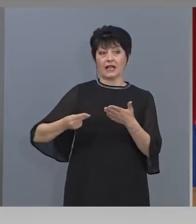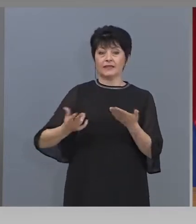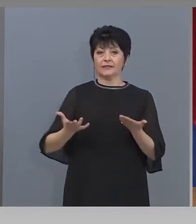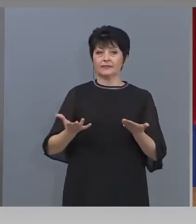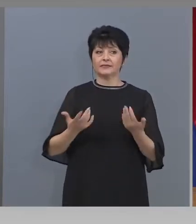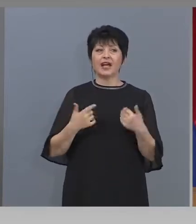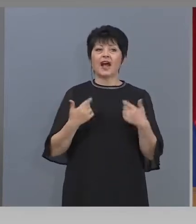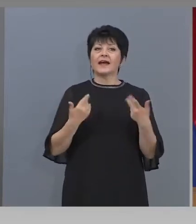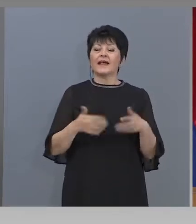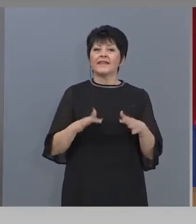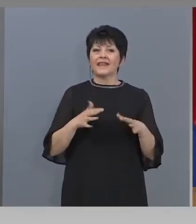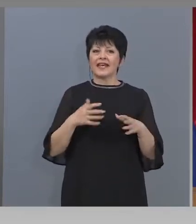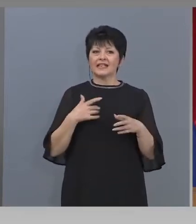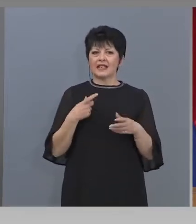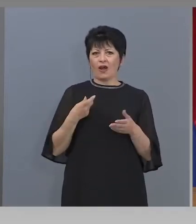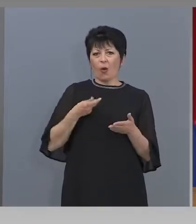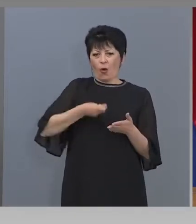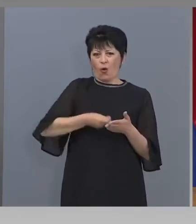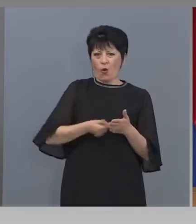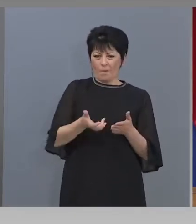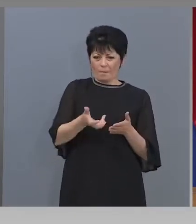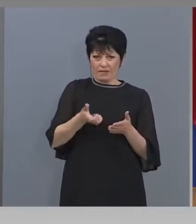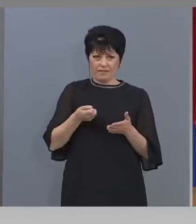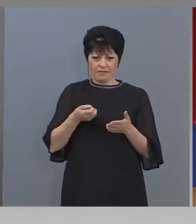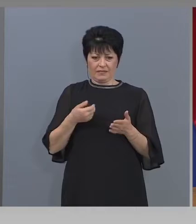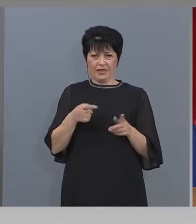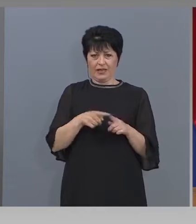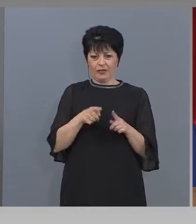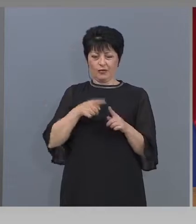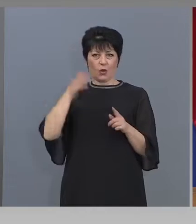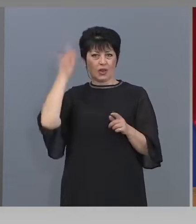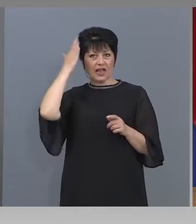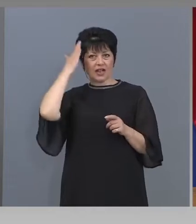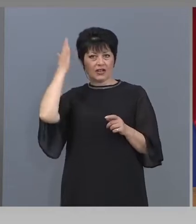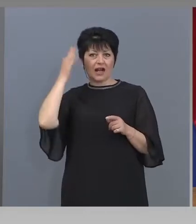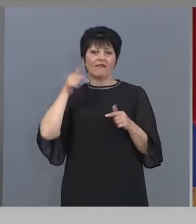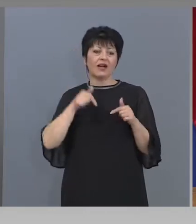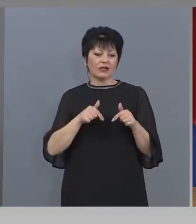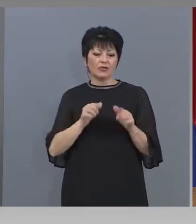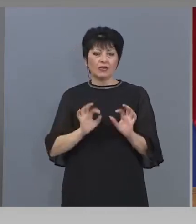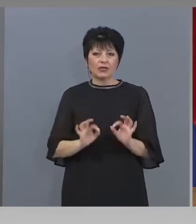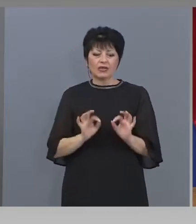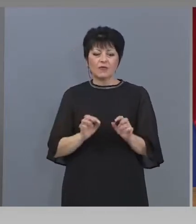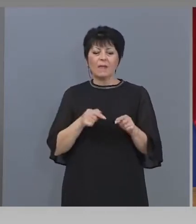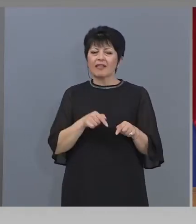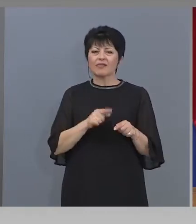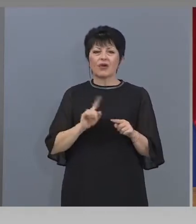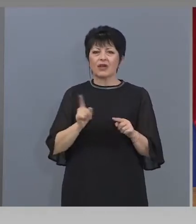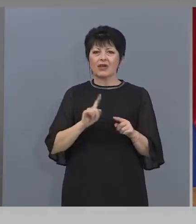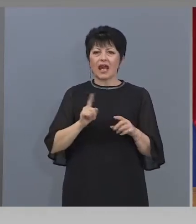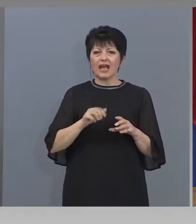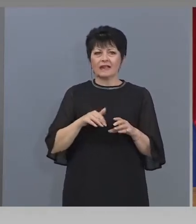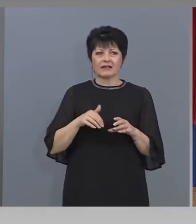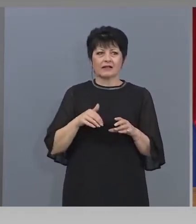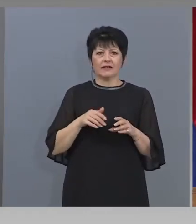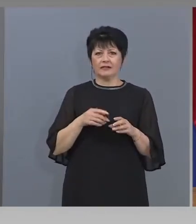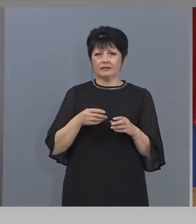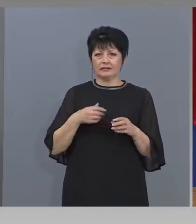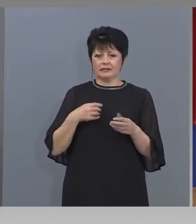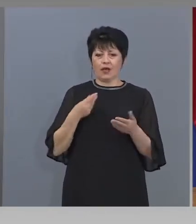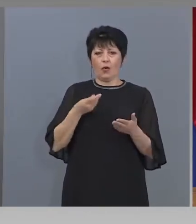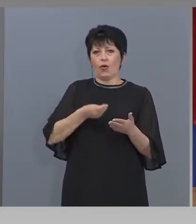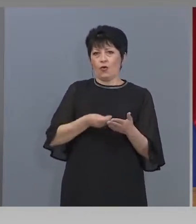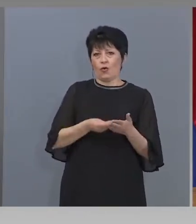Не иска да го откупим като държава, поне към този момент не декларира такъв интерес, по пазарна цена да откупим дела.